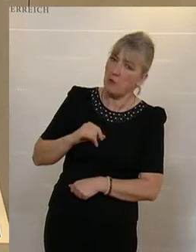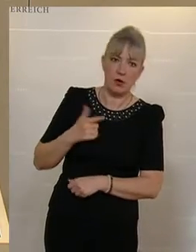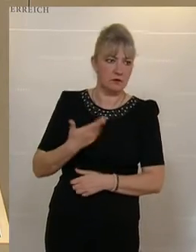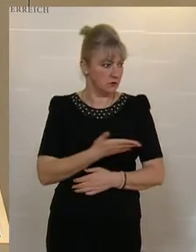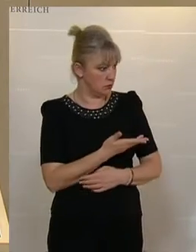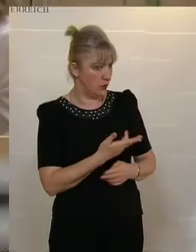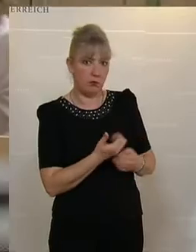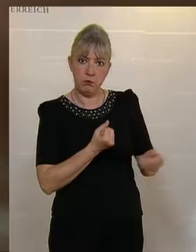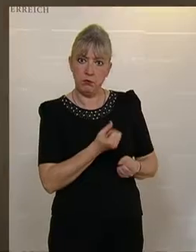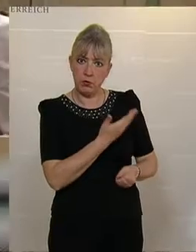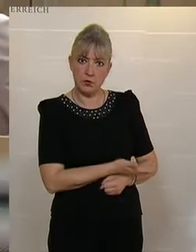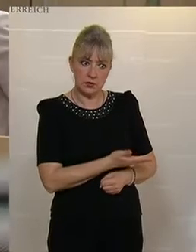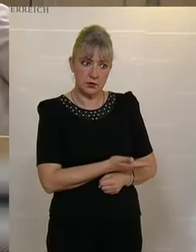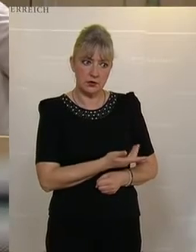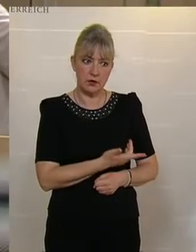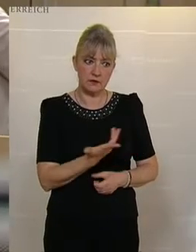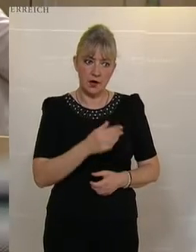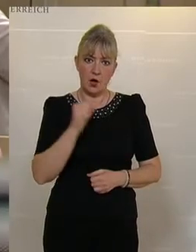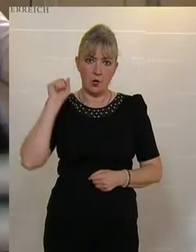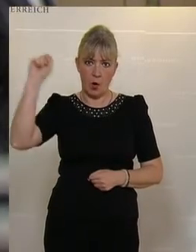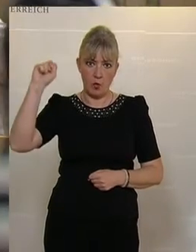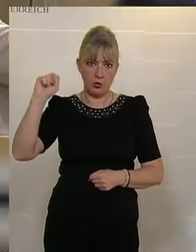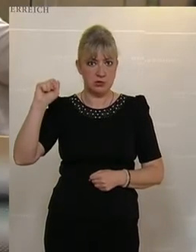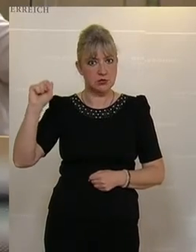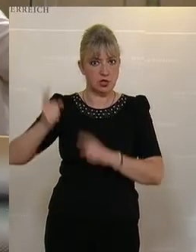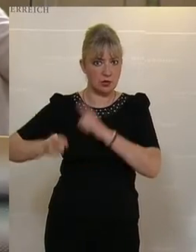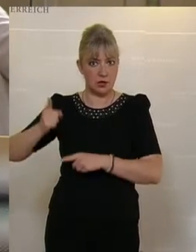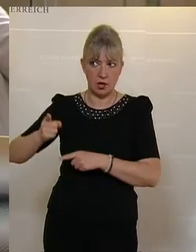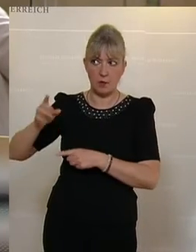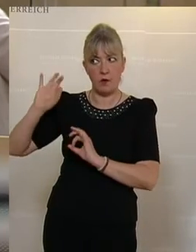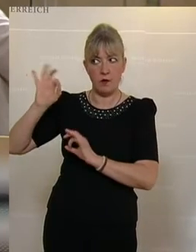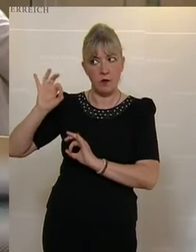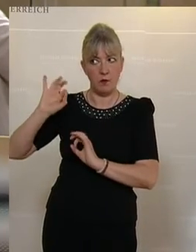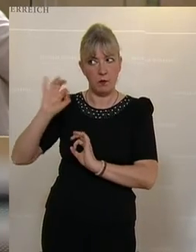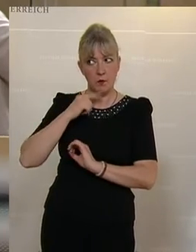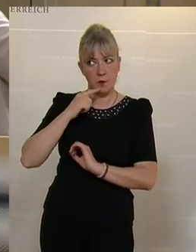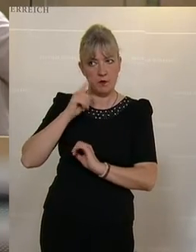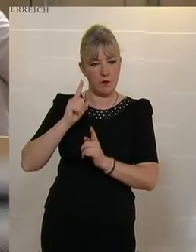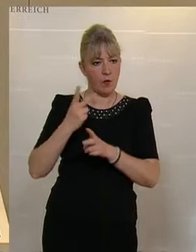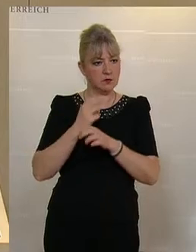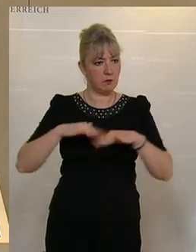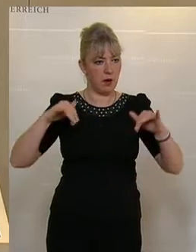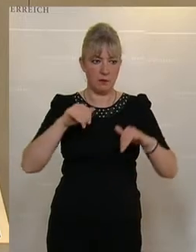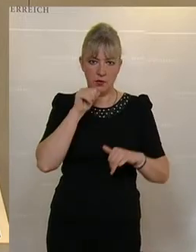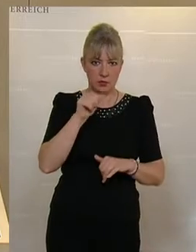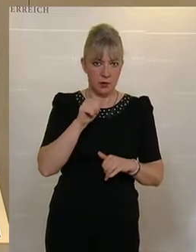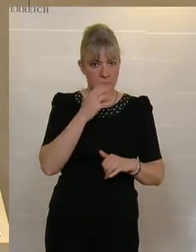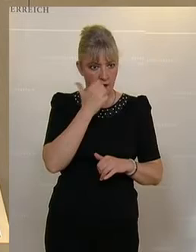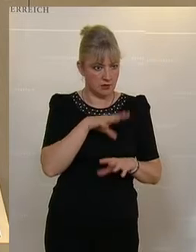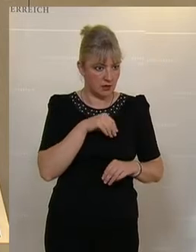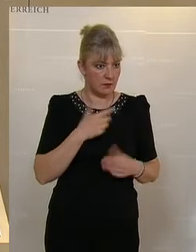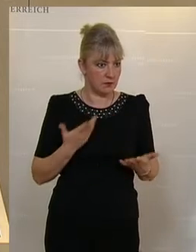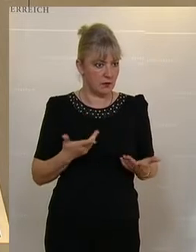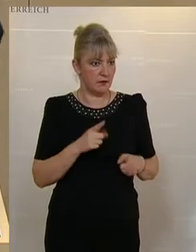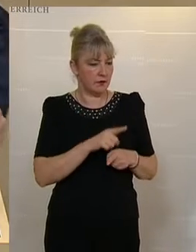mit einer kommunistischen Diktatur liebäugelt und gleichzeitig das österreichische Parlament nicht ernst nimmt. Aber darüber sollte sich die